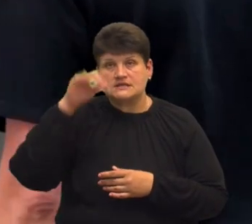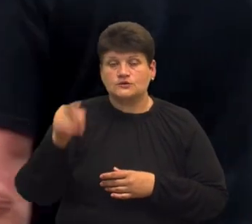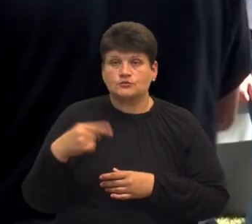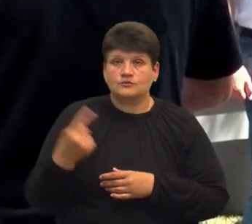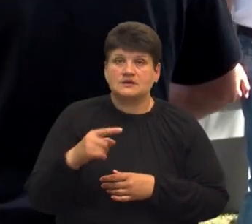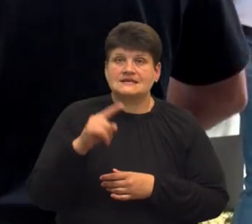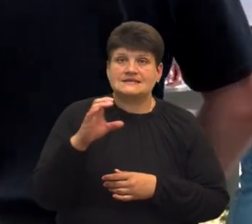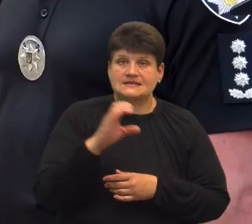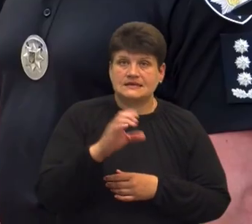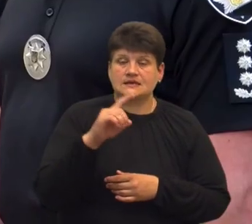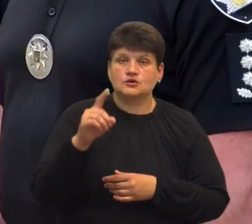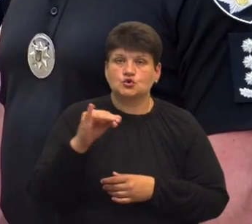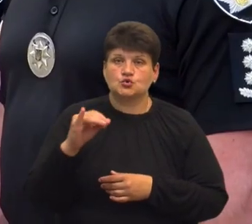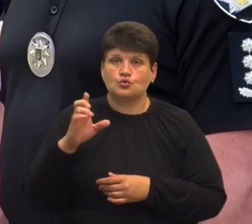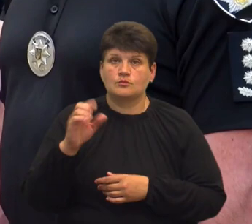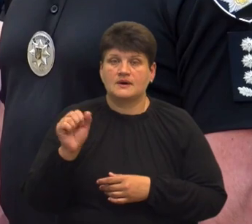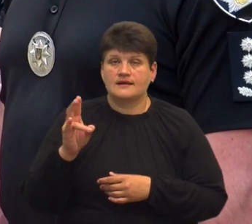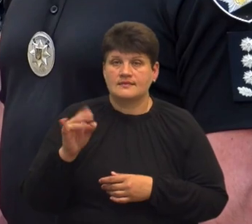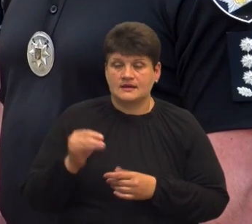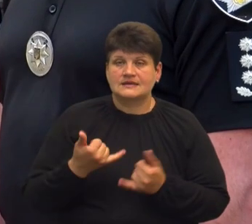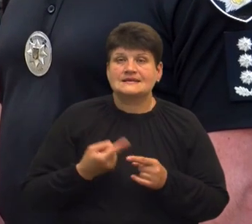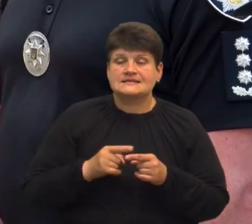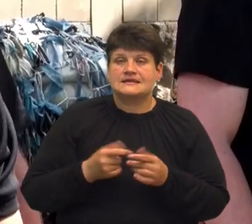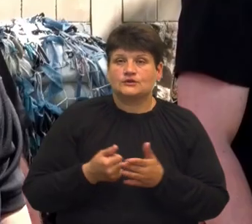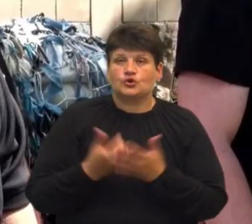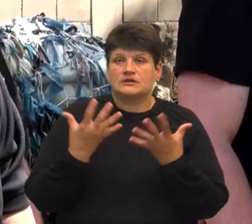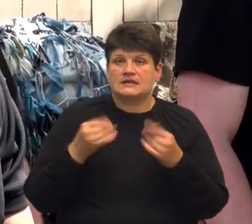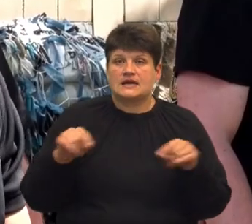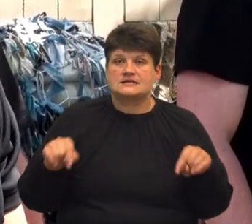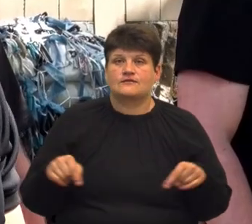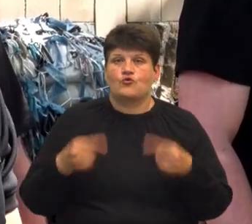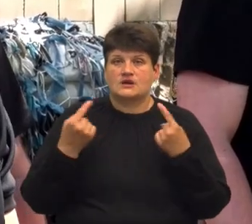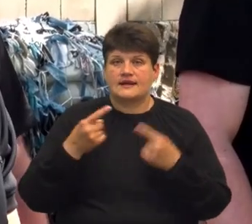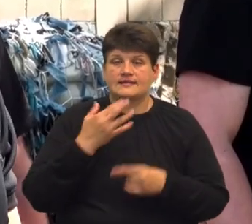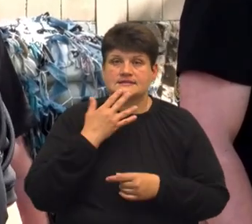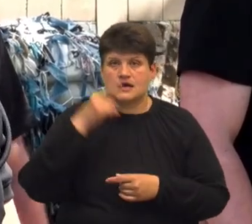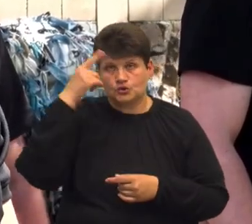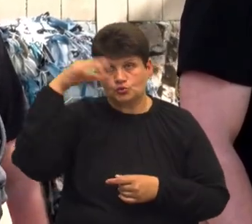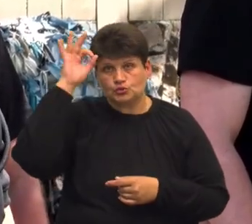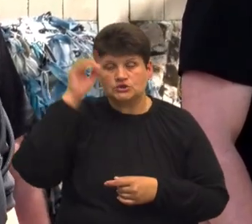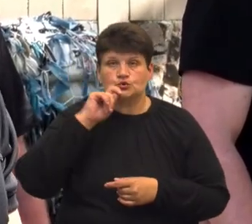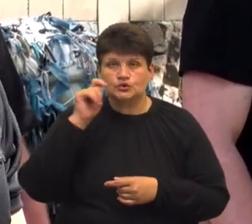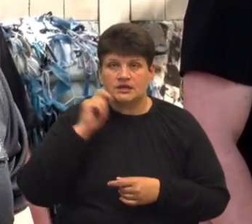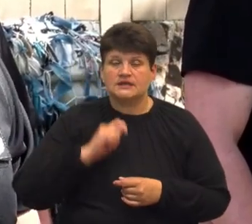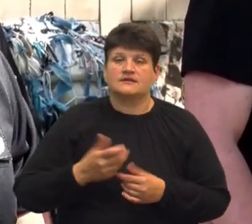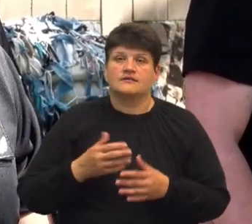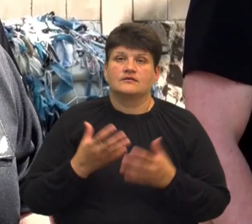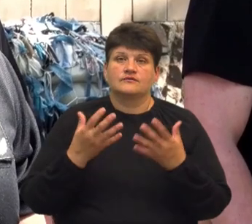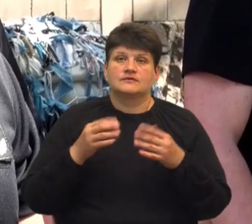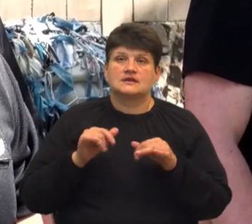Зюбаненко. Це приурочили до Дня створення Національної поліції в Україні. Під час заходу вшанували загиблих на війні поліцейських.